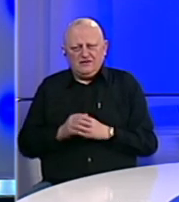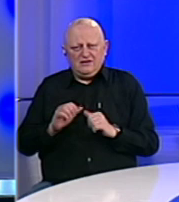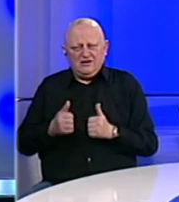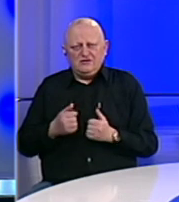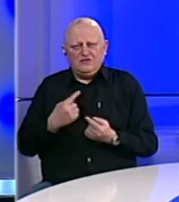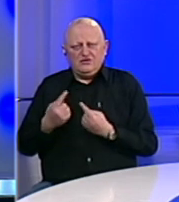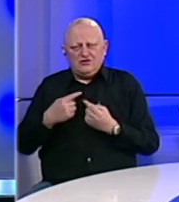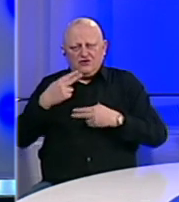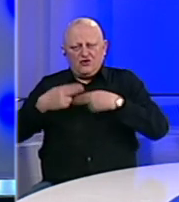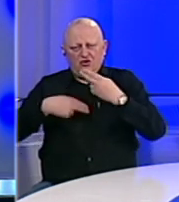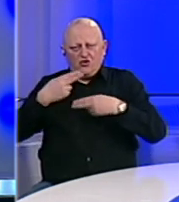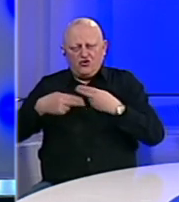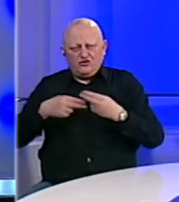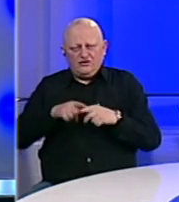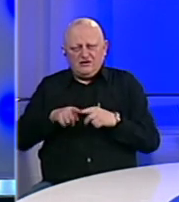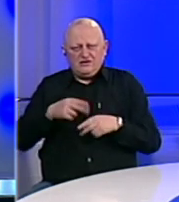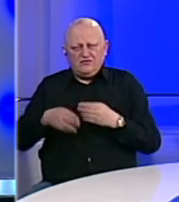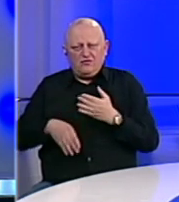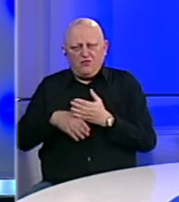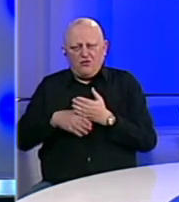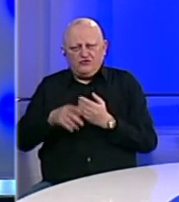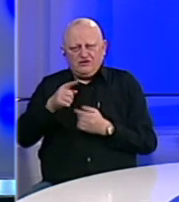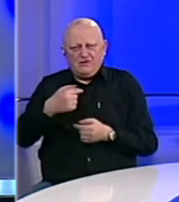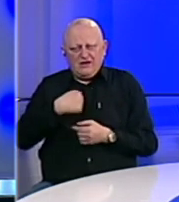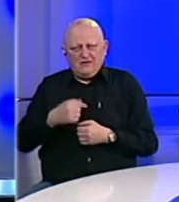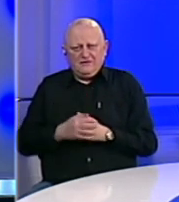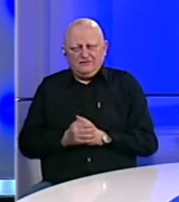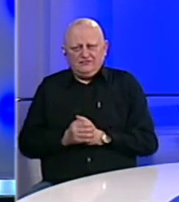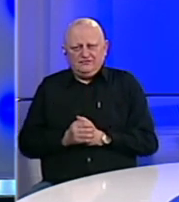Jesmo li u stanju kontrolirati ih i istovremeno pomoći njima i nama?